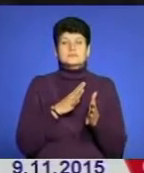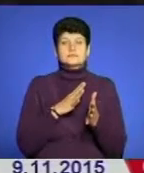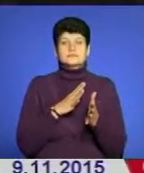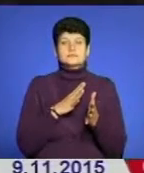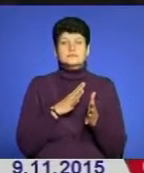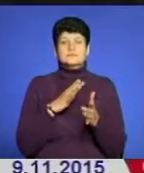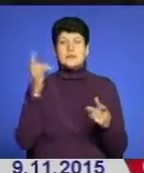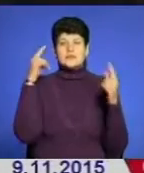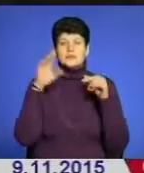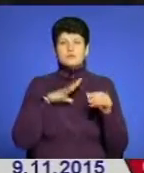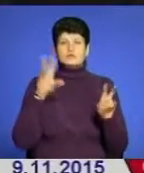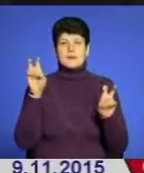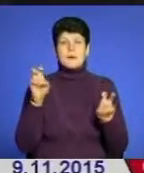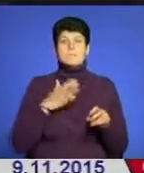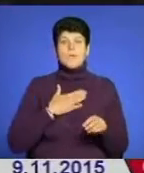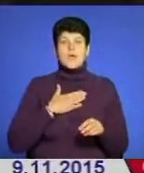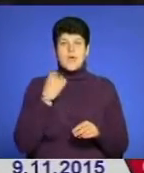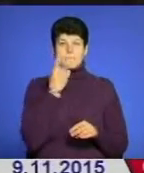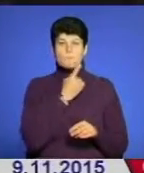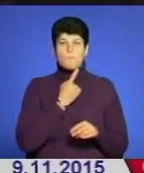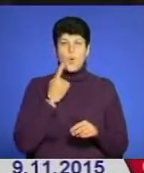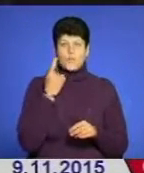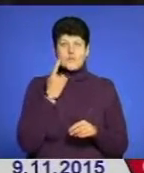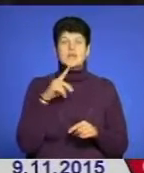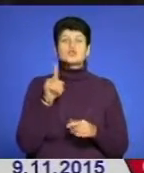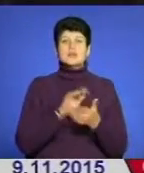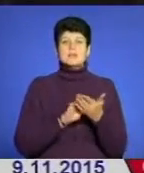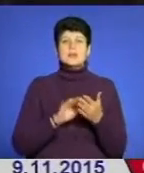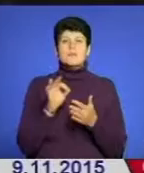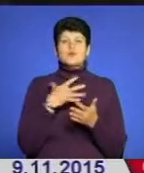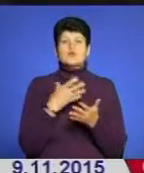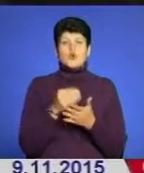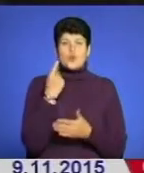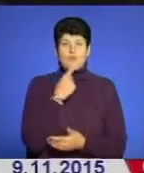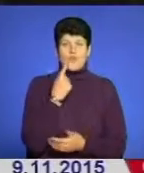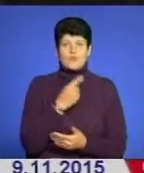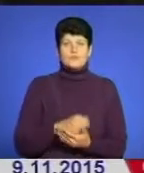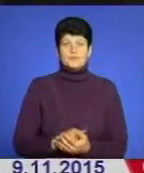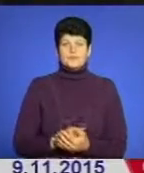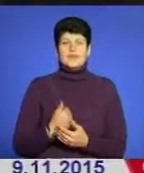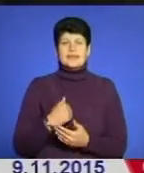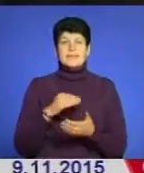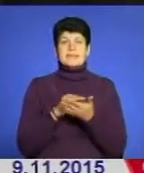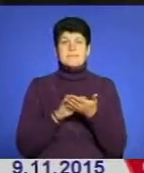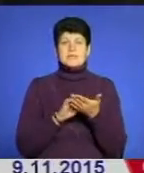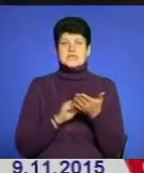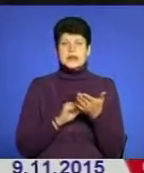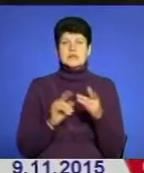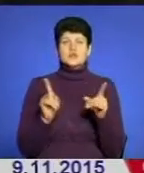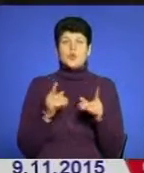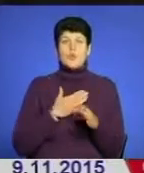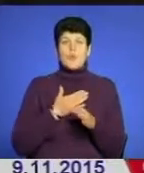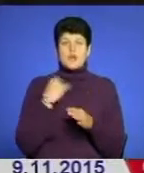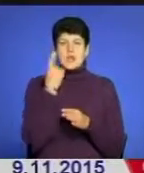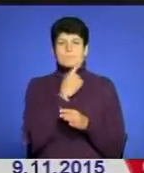Твір був на тему «Моя мова». І що ти написала про свою мову? Я написала, що моя